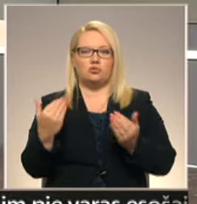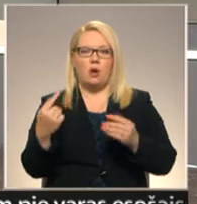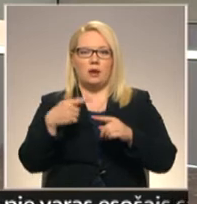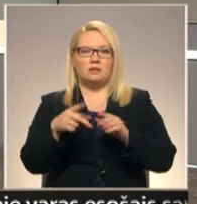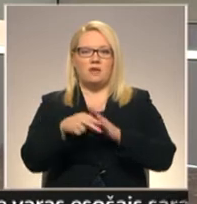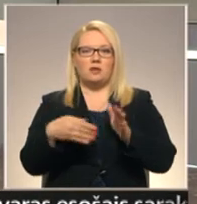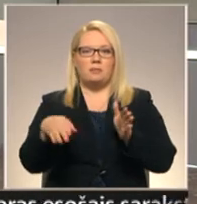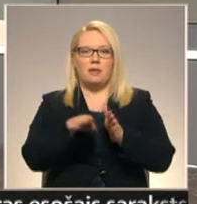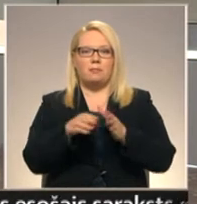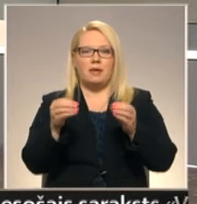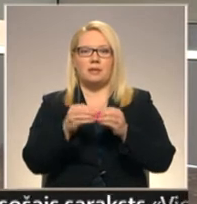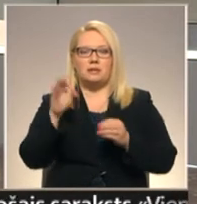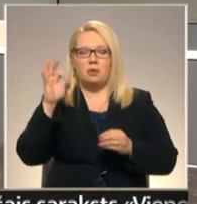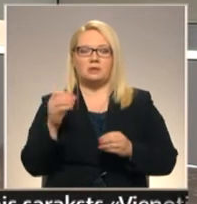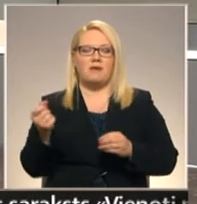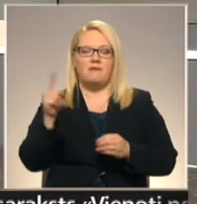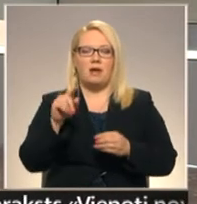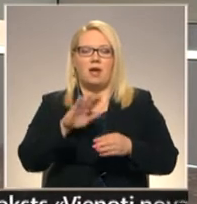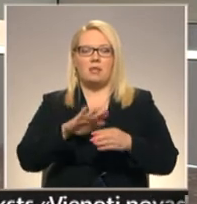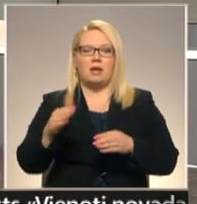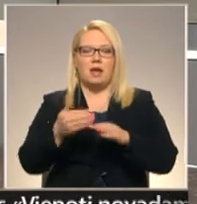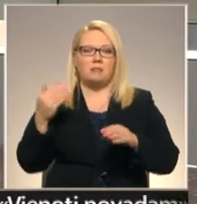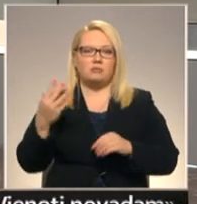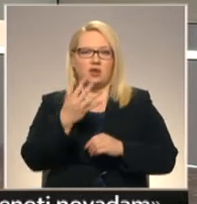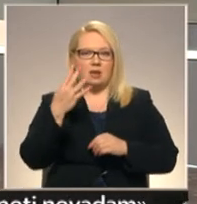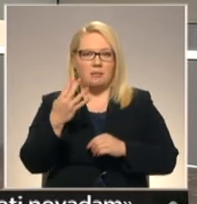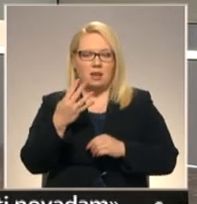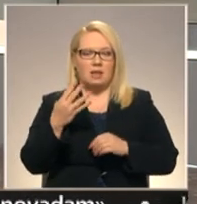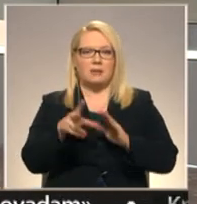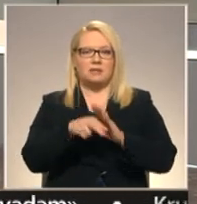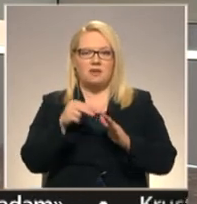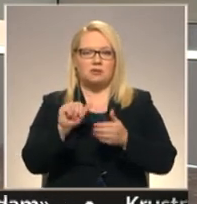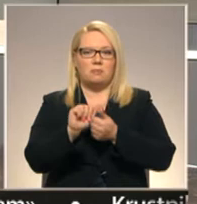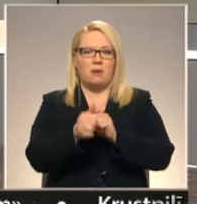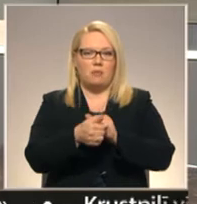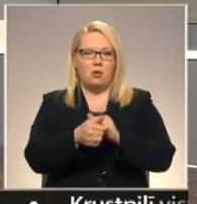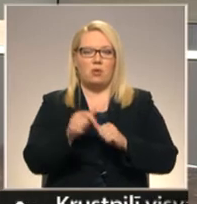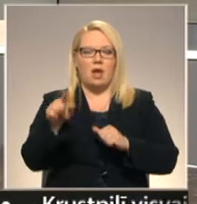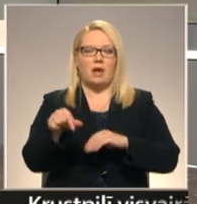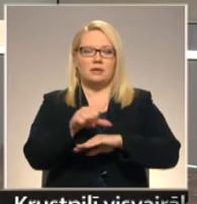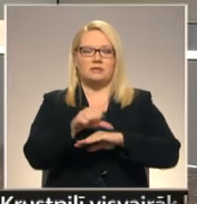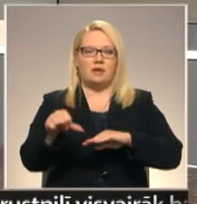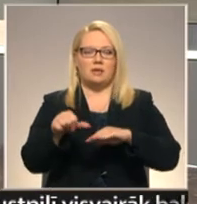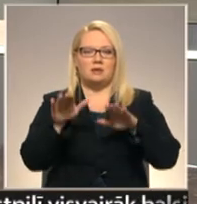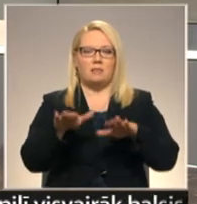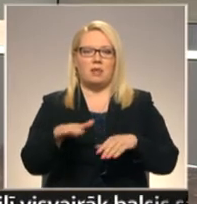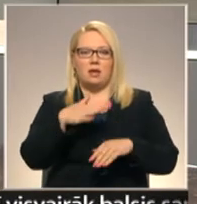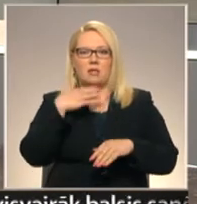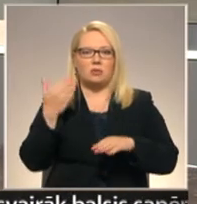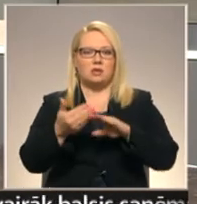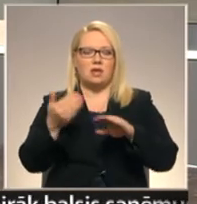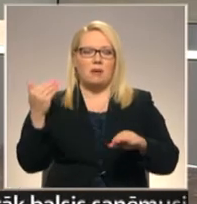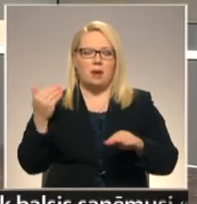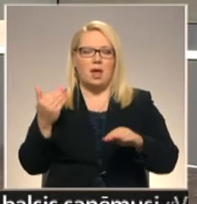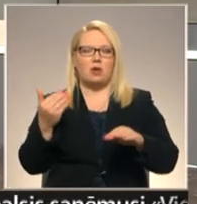piedalījušies par gandrīz desmit procentiem vairāk nekā pirms četriem gadiem, izvēlējušies pārmaiņas un aizsvītras atstājuši daudzus